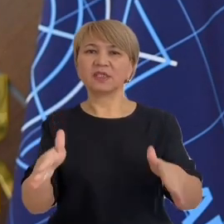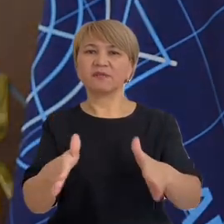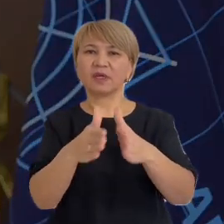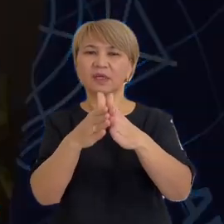организации.